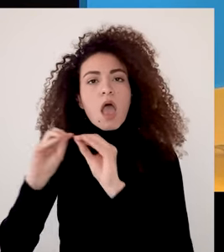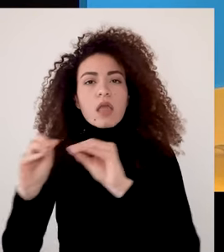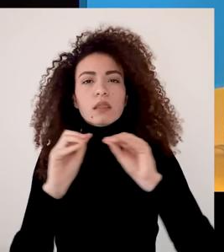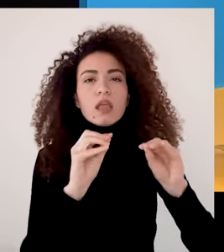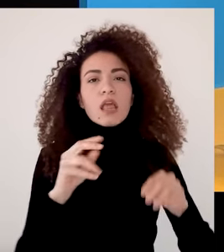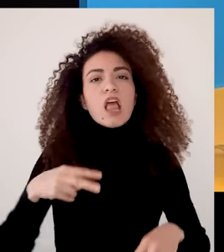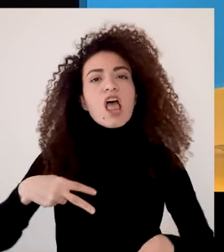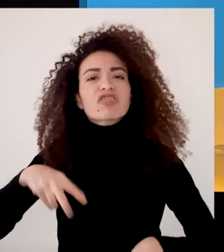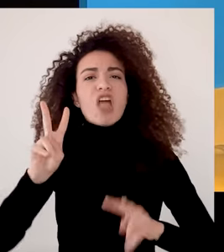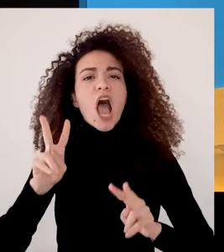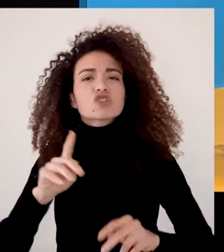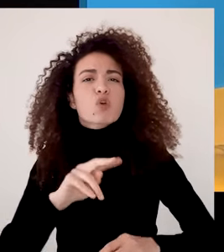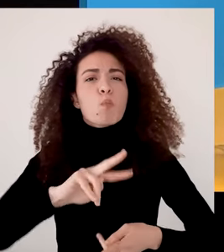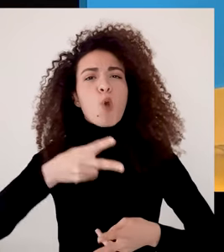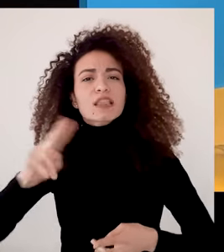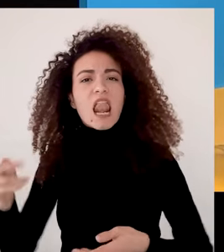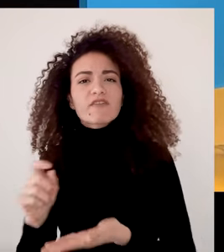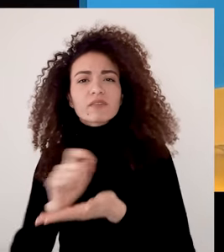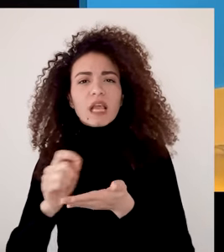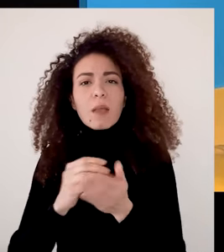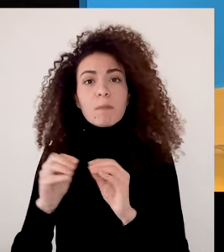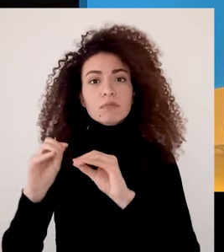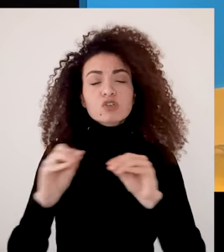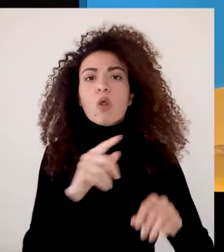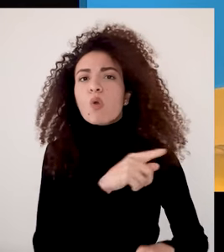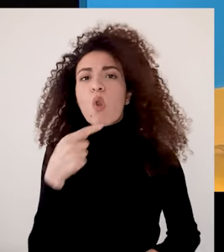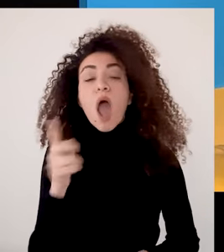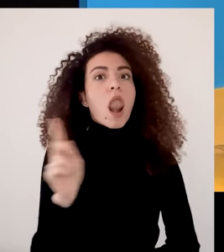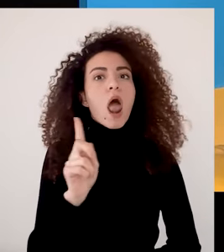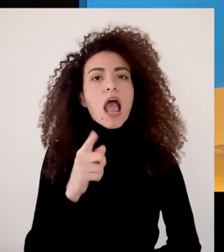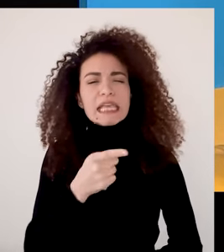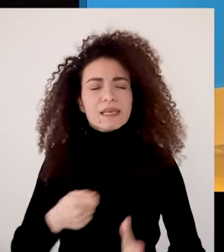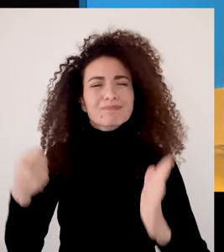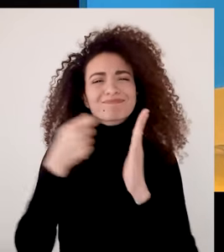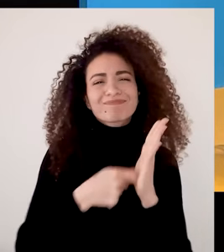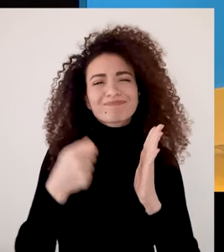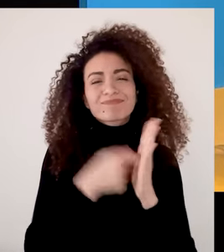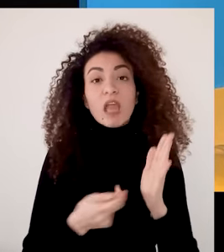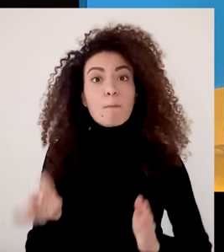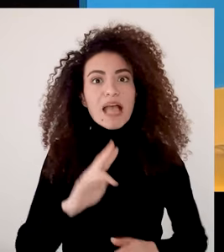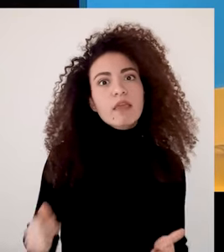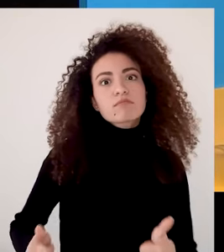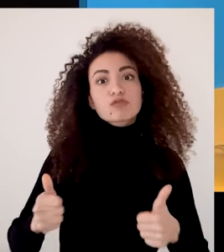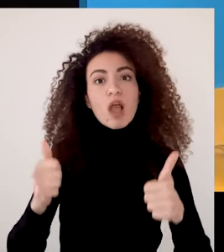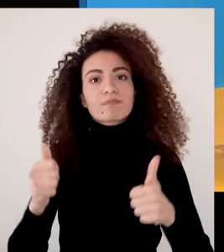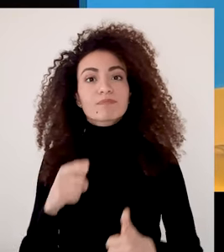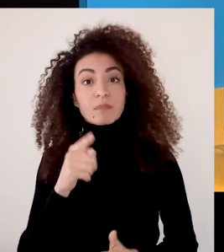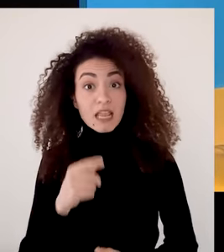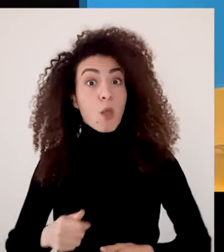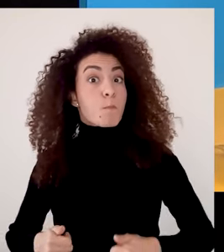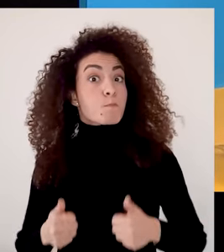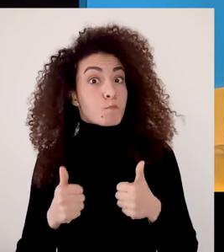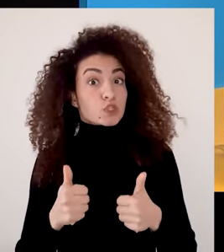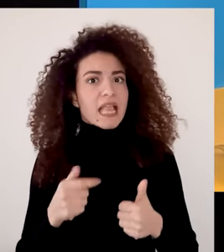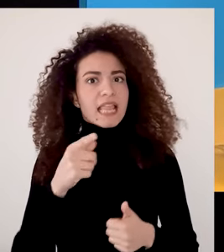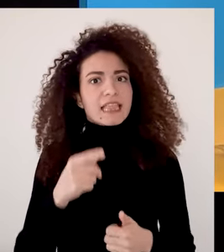العمل على خطى وولد ديزني والجيكي رولينغ هل أنت مستعدي لتحدي الأفكار الغير مساعدة واللي